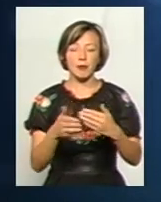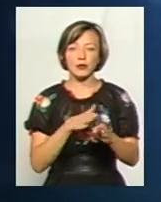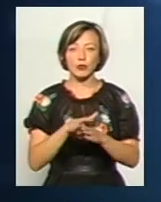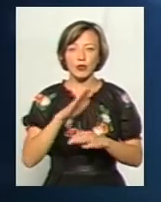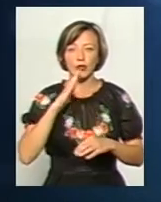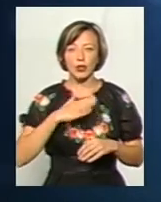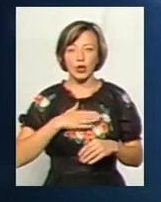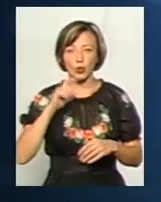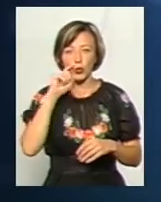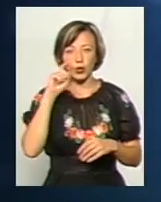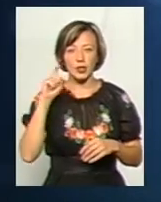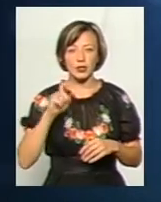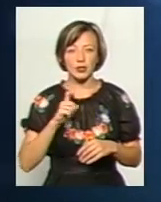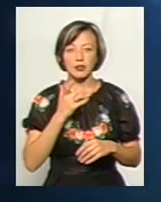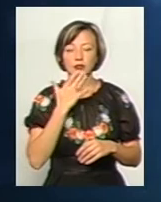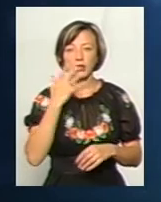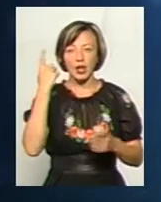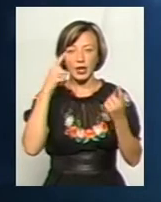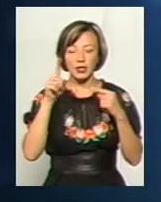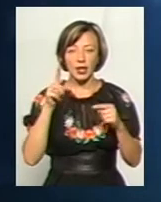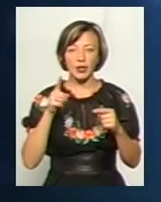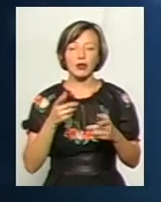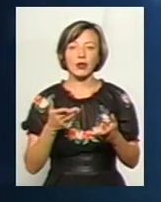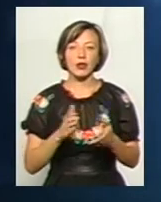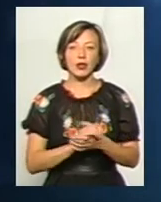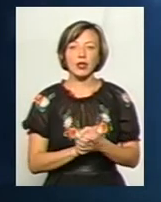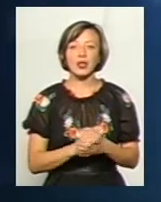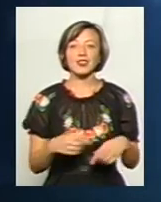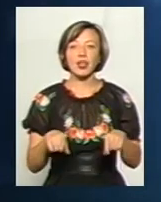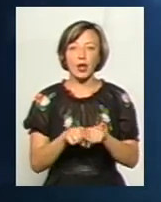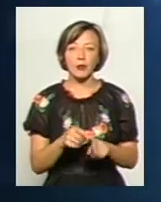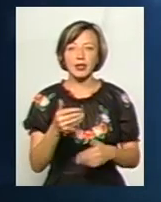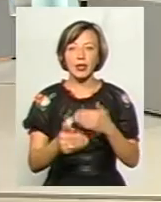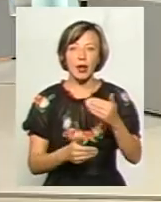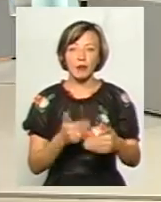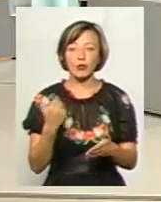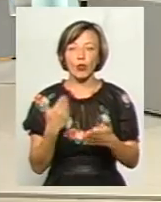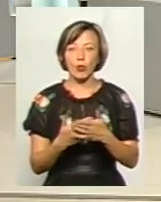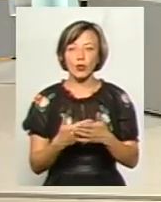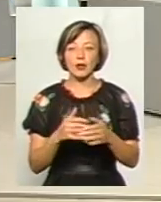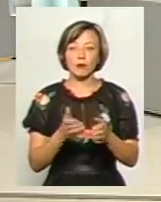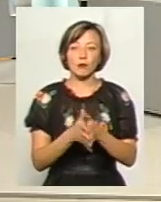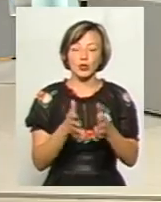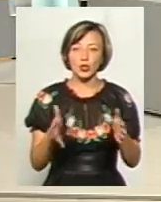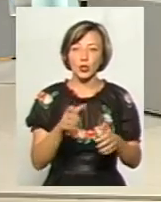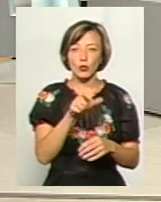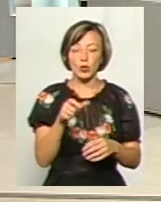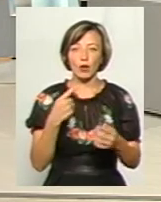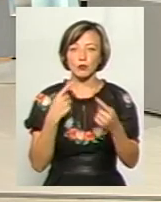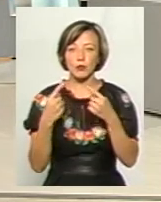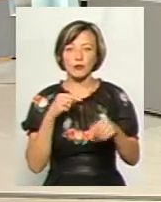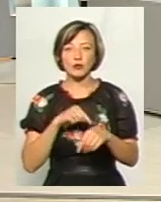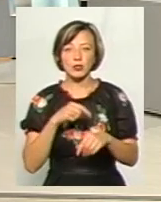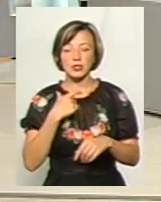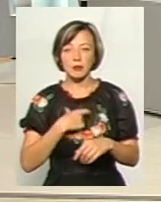наша українська, національна ідея побудови української держави, такими темпами, що от усе більше людей розмовляють, тому що вони